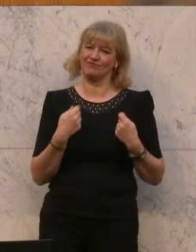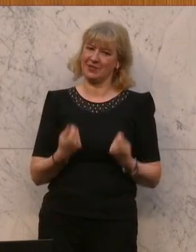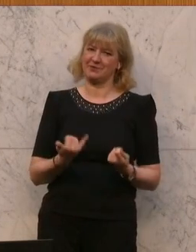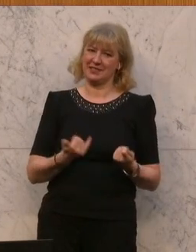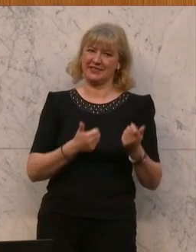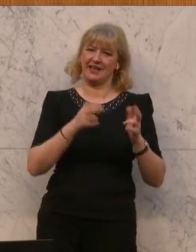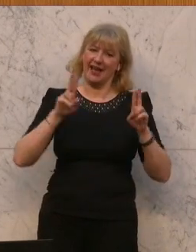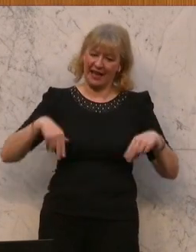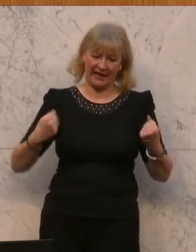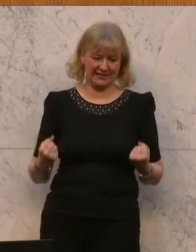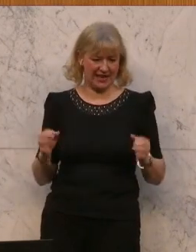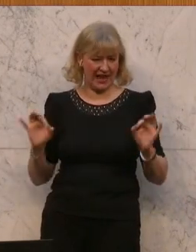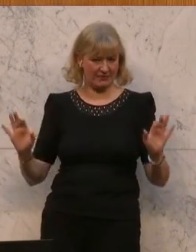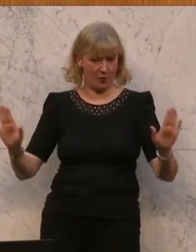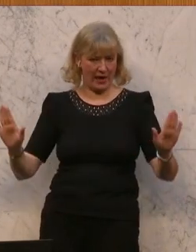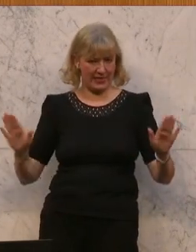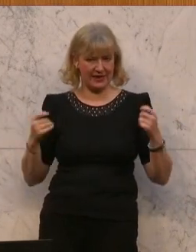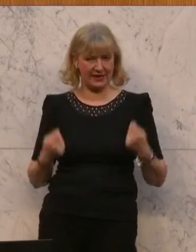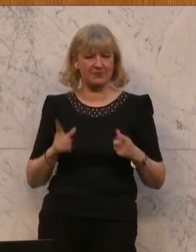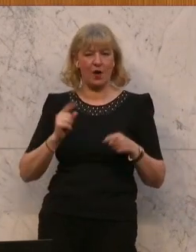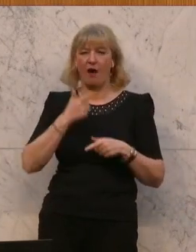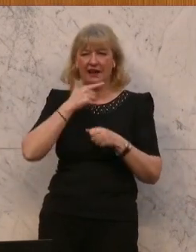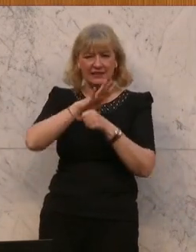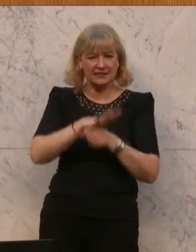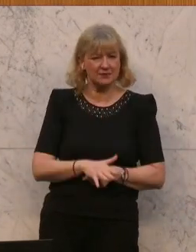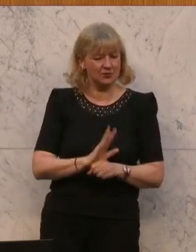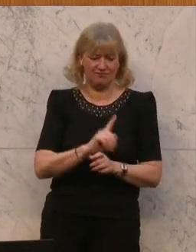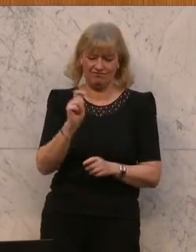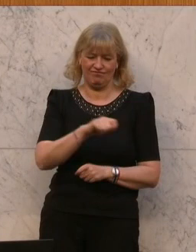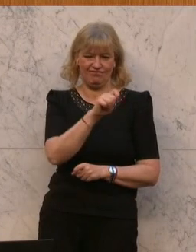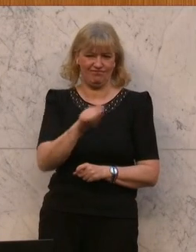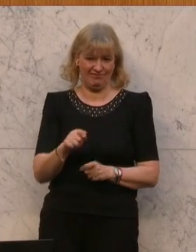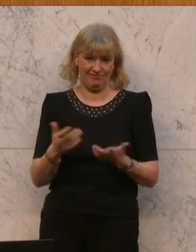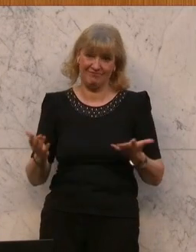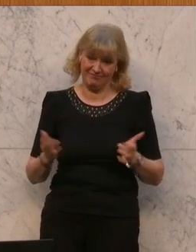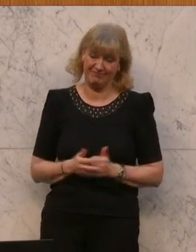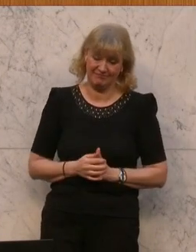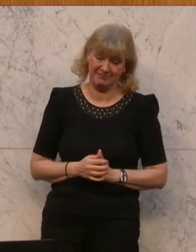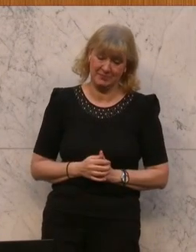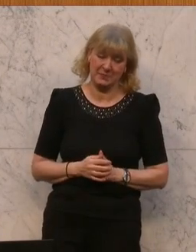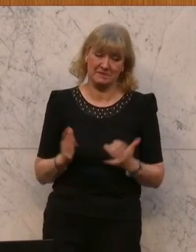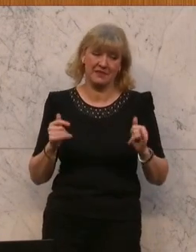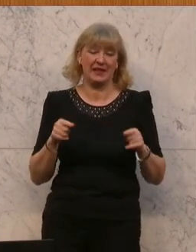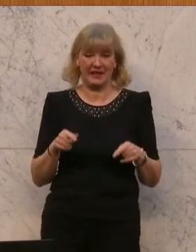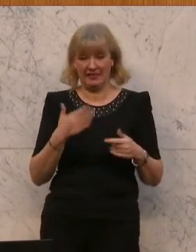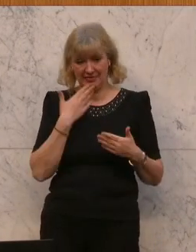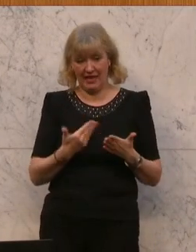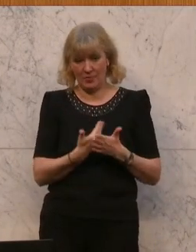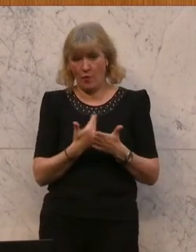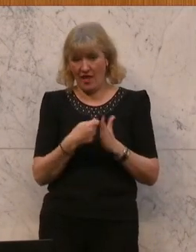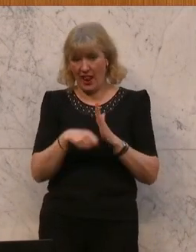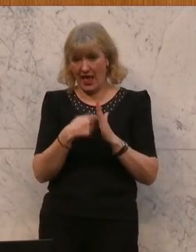beide gibt, andererseits auch wirklich Altersdiskriminierung gestoppt wird. Und das wird durch diese Novelle